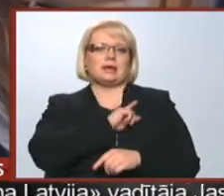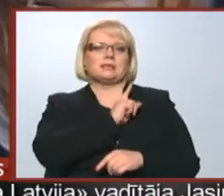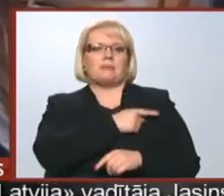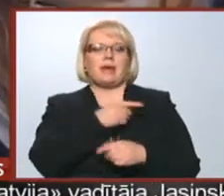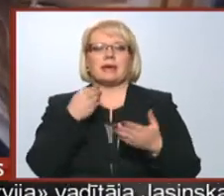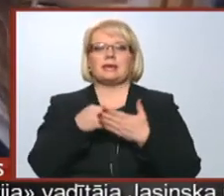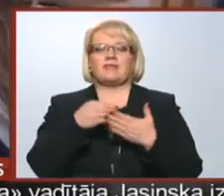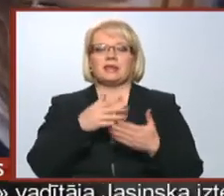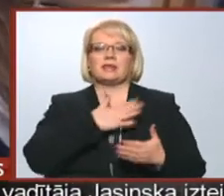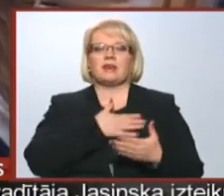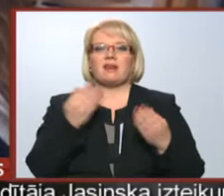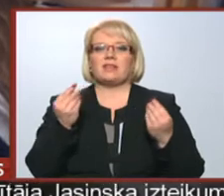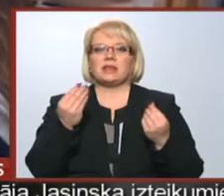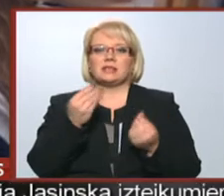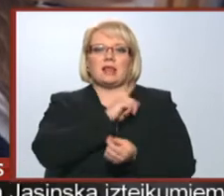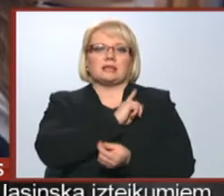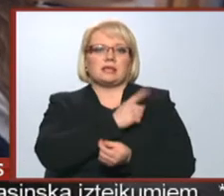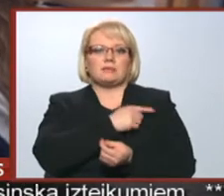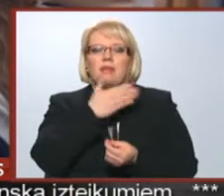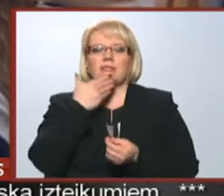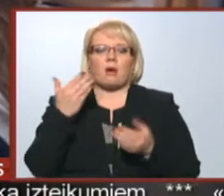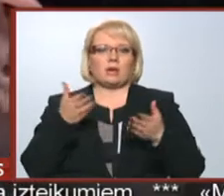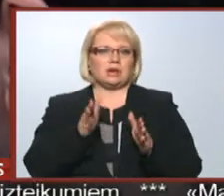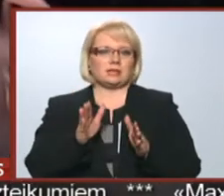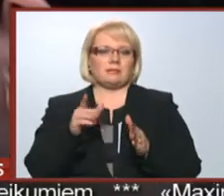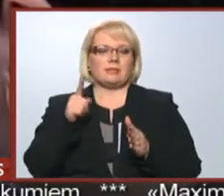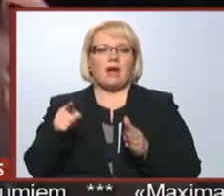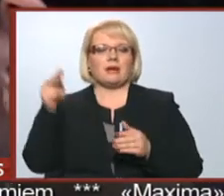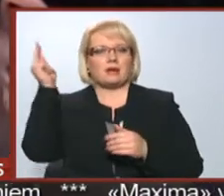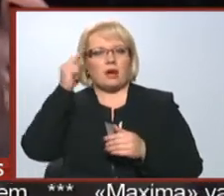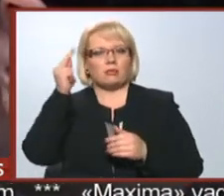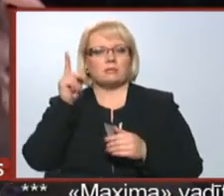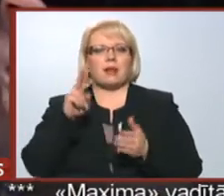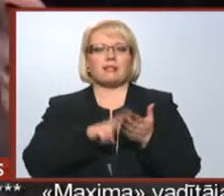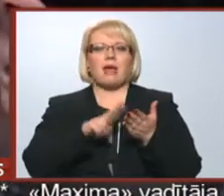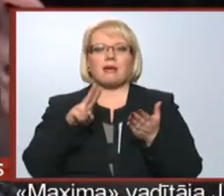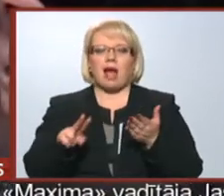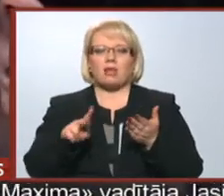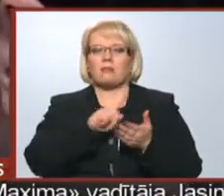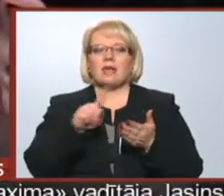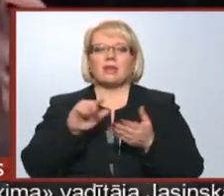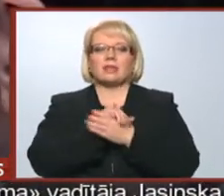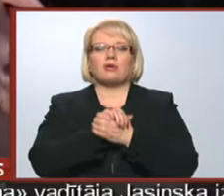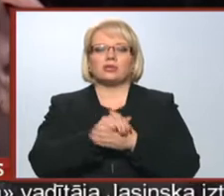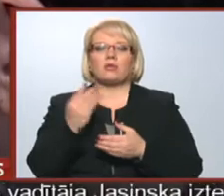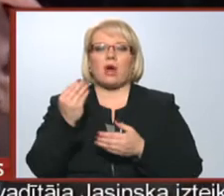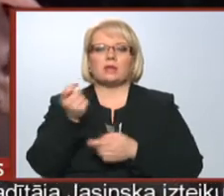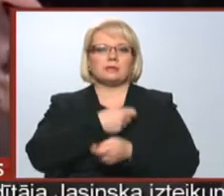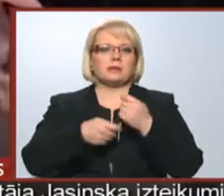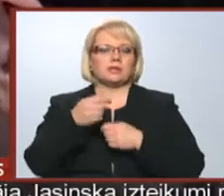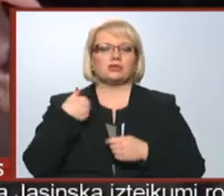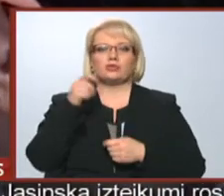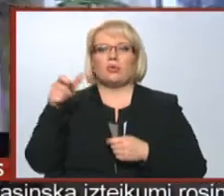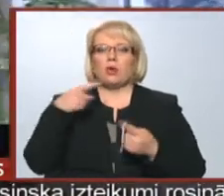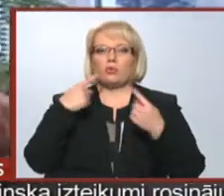izvērtēt savas finansiālās iespējas nav iedzimta. Tā ir jāapgūst par legālo, bet nevienmēr traudzīgo naudas biznesu skolēni